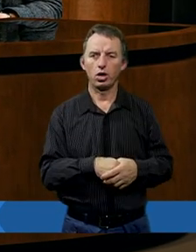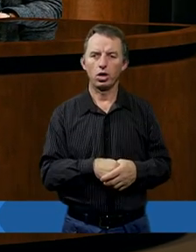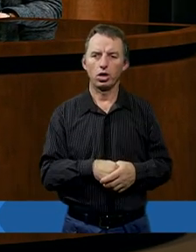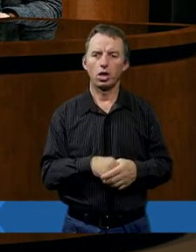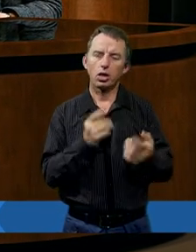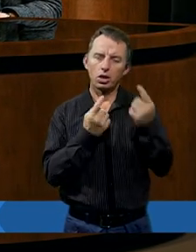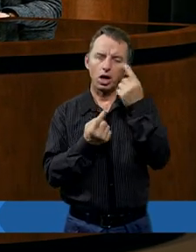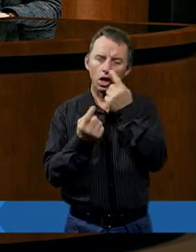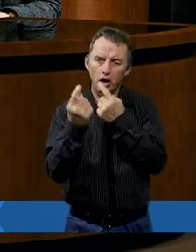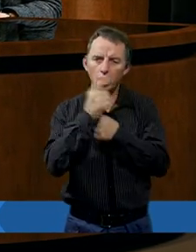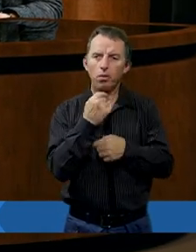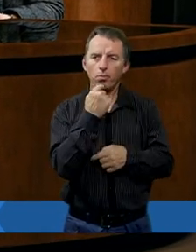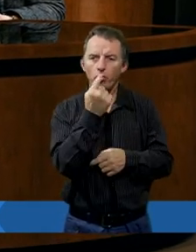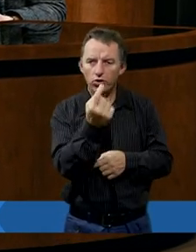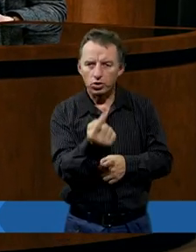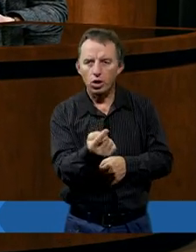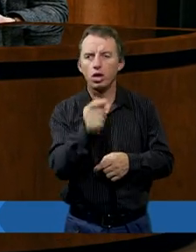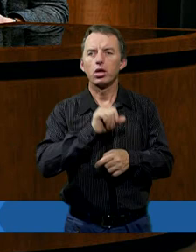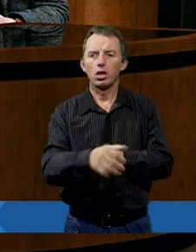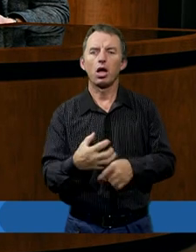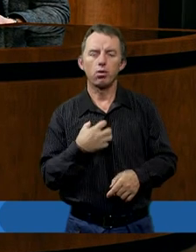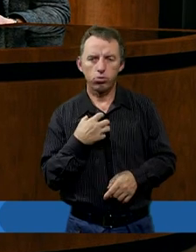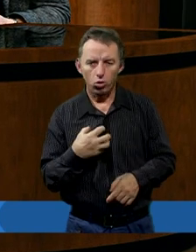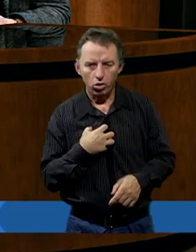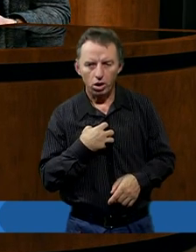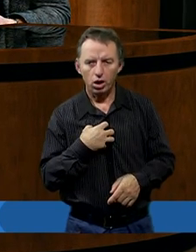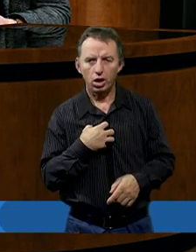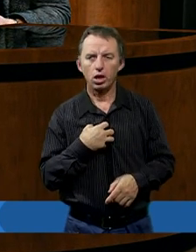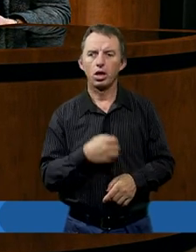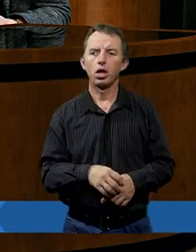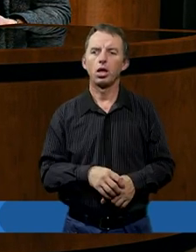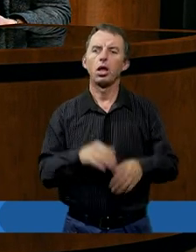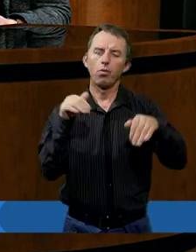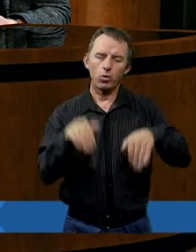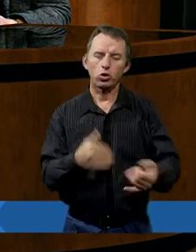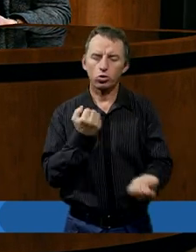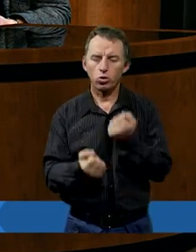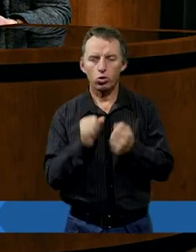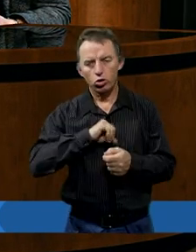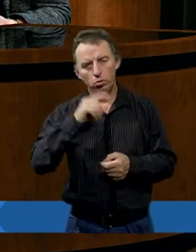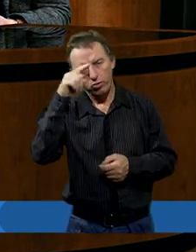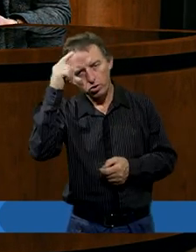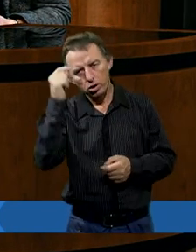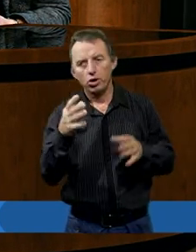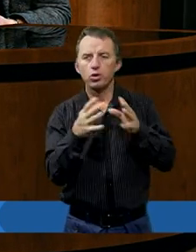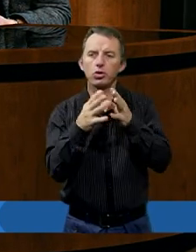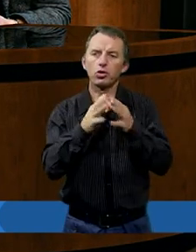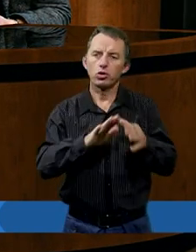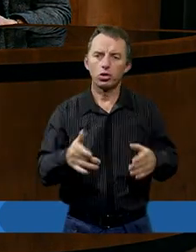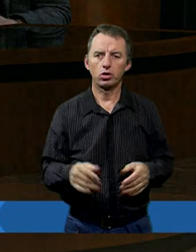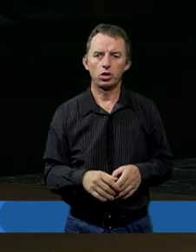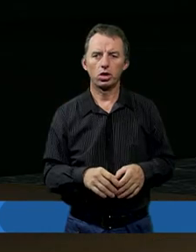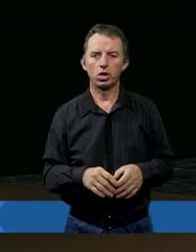Jeszcze tak nawiążę do tego, co powiedziałeś. tej sytuacji może trudno sobie wyobrazić dziesięcioro dzieci